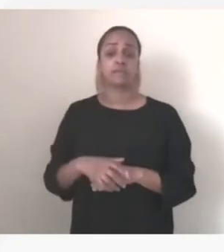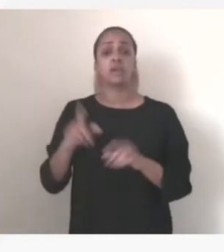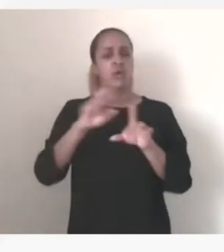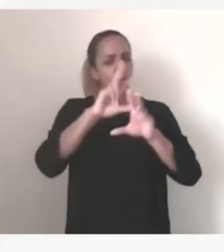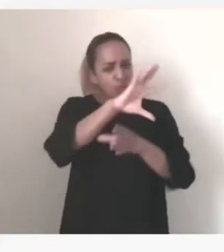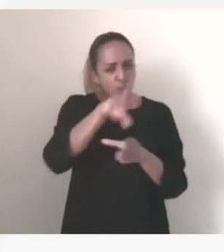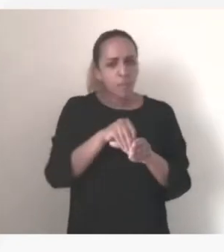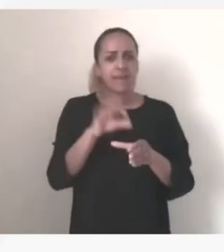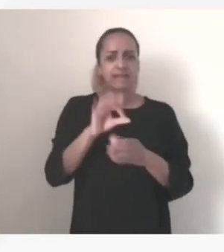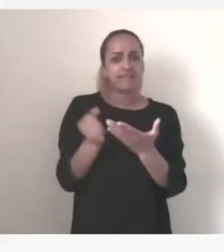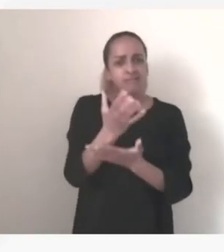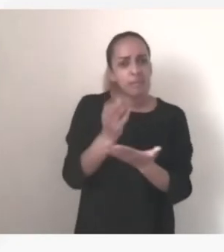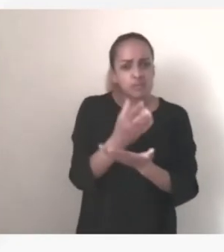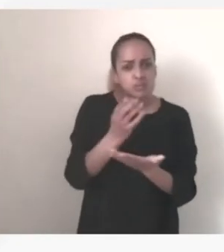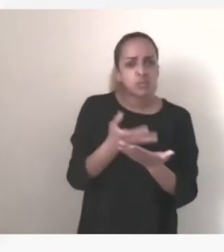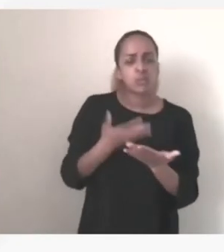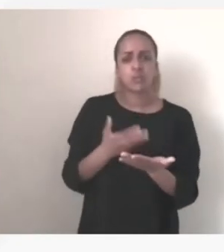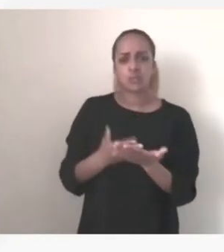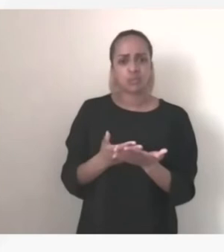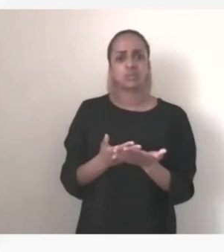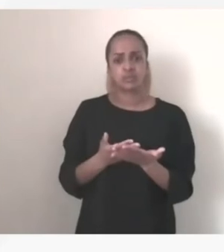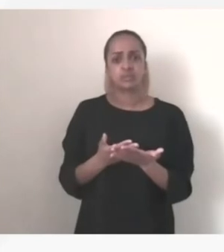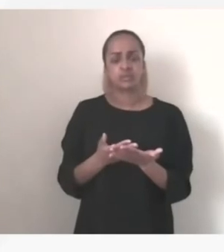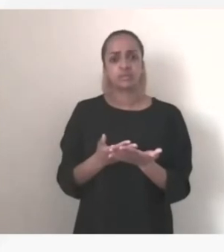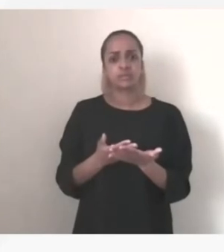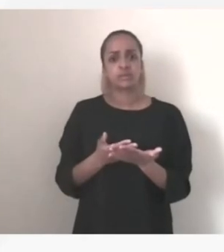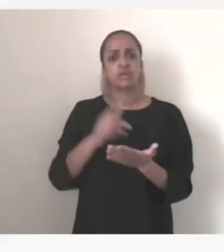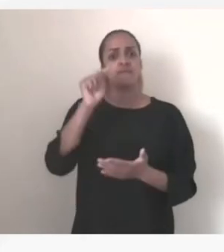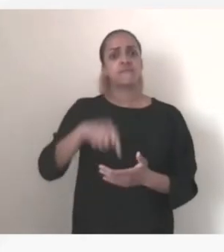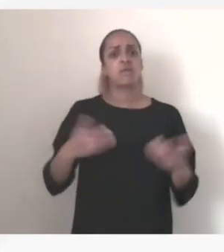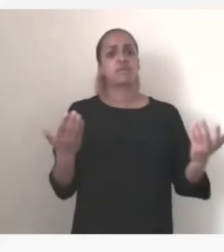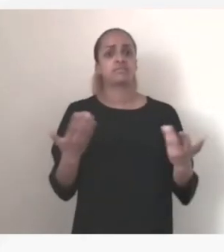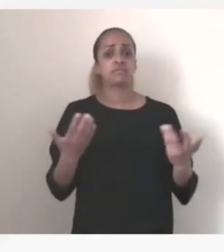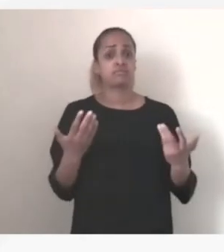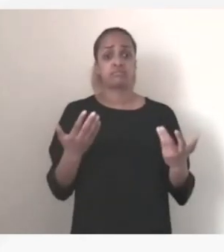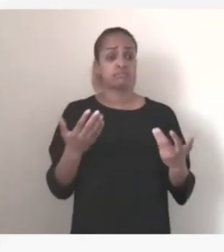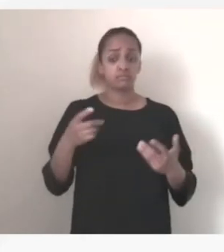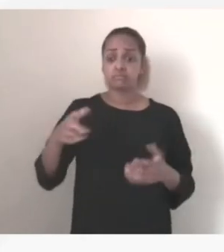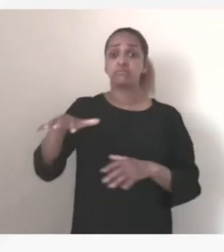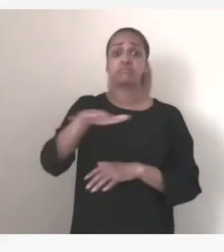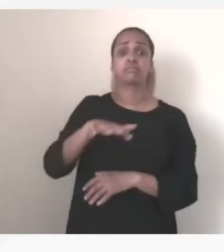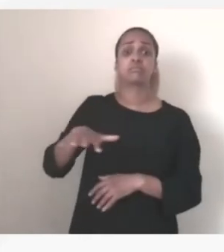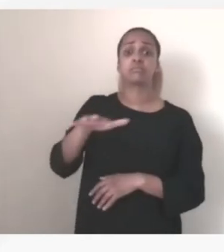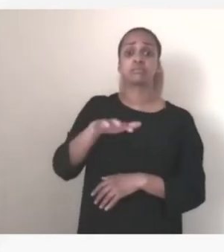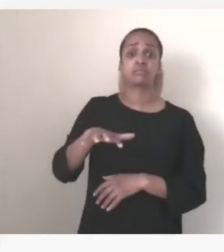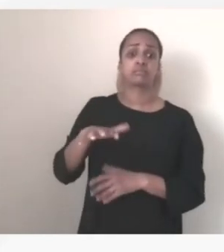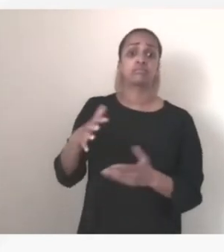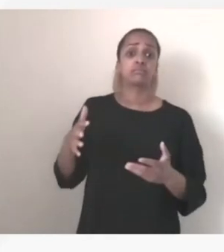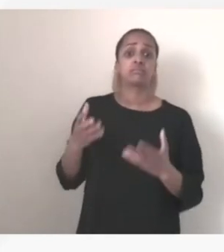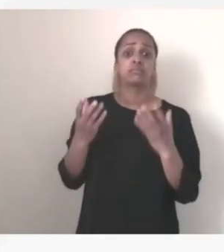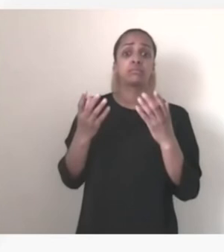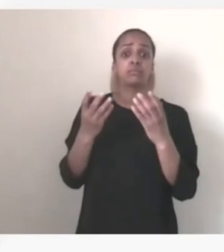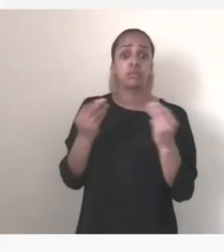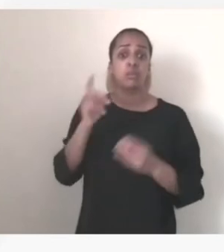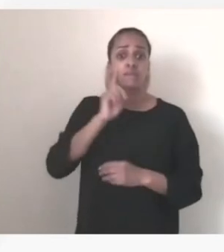la nécessité de permettre à toutes celles et tous ceux, et c'est plutôt toutes celles et beaucoup de femmes et d'enfants qui